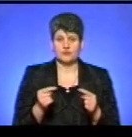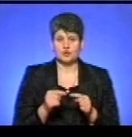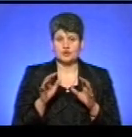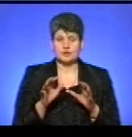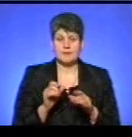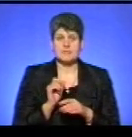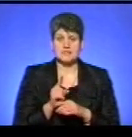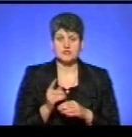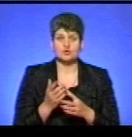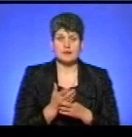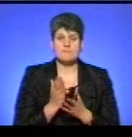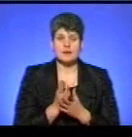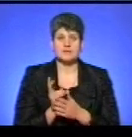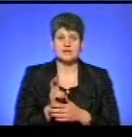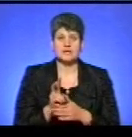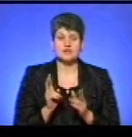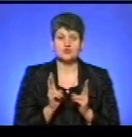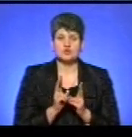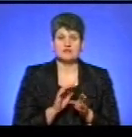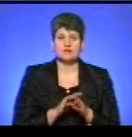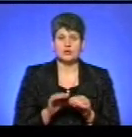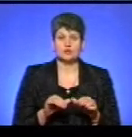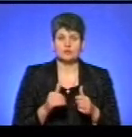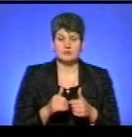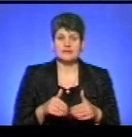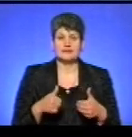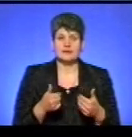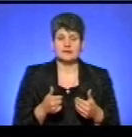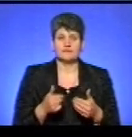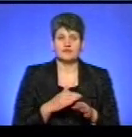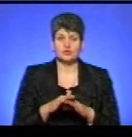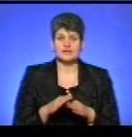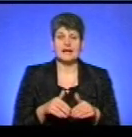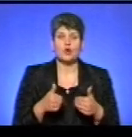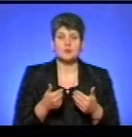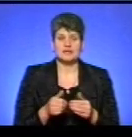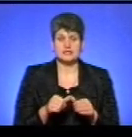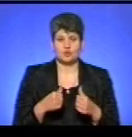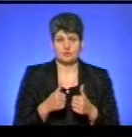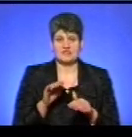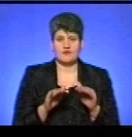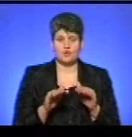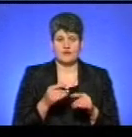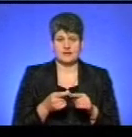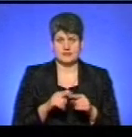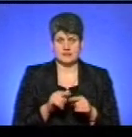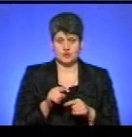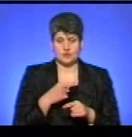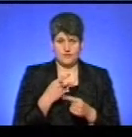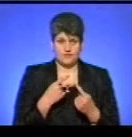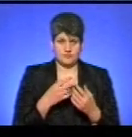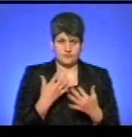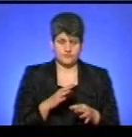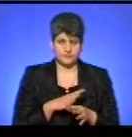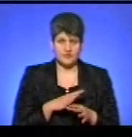призначити субсидії, має піти на зустріч комісії і виконати рекомендації комісії. Регулювати те, що я говорив, наприклад, регулювати питання